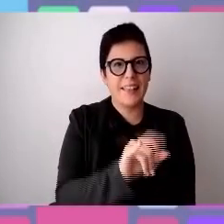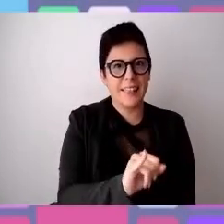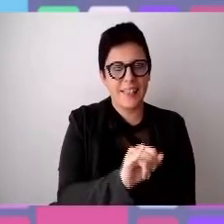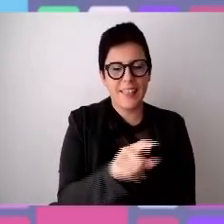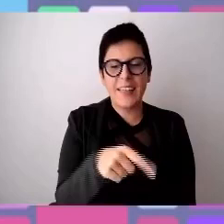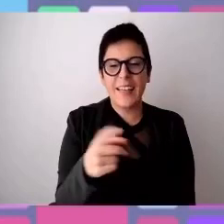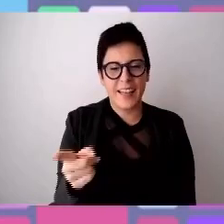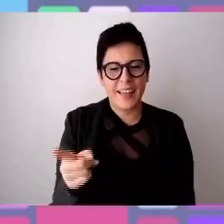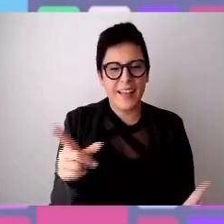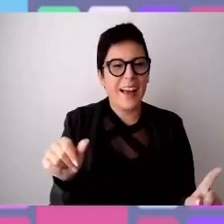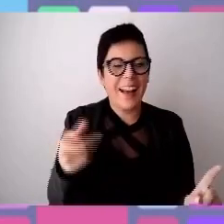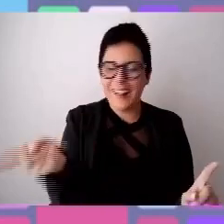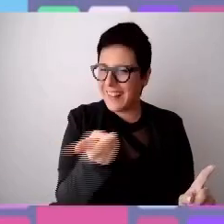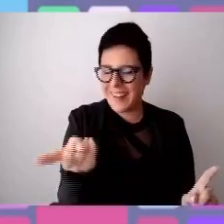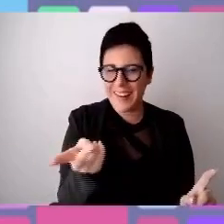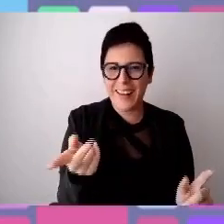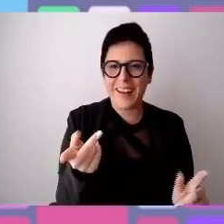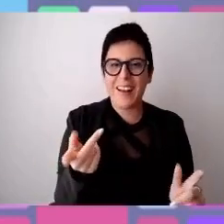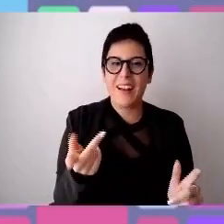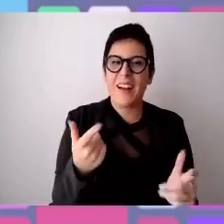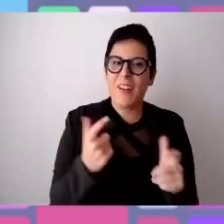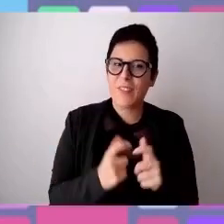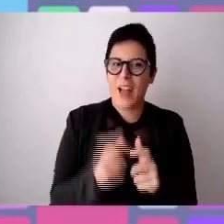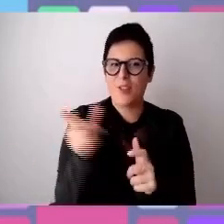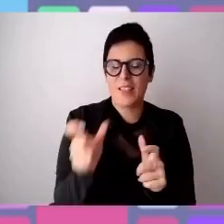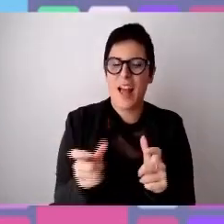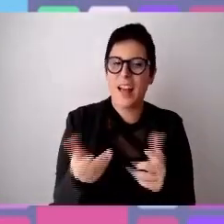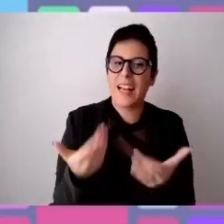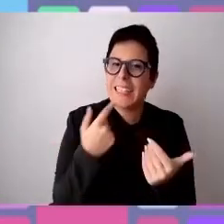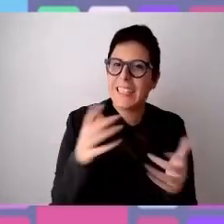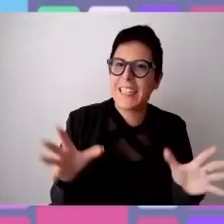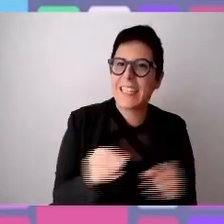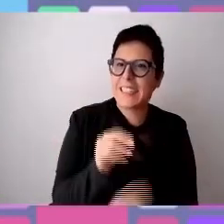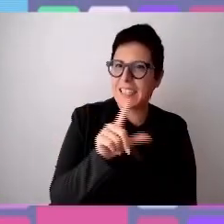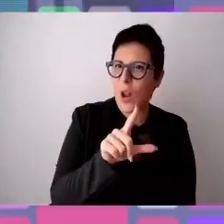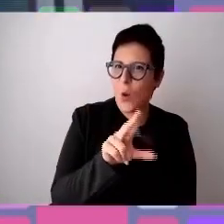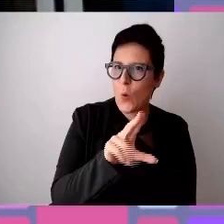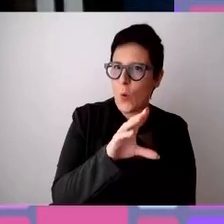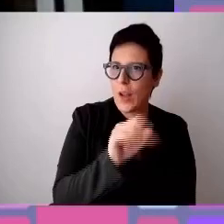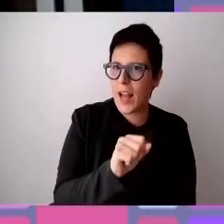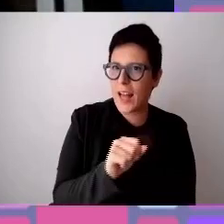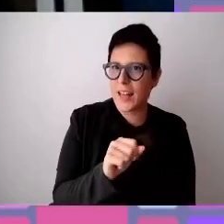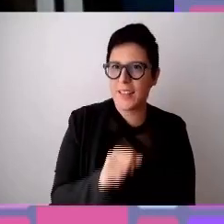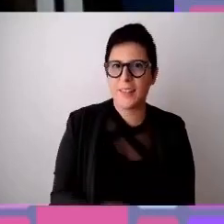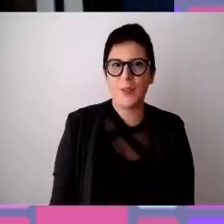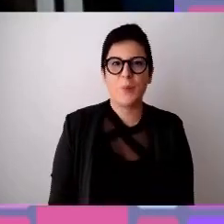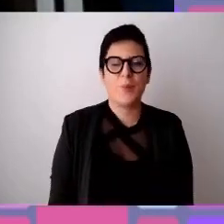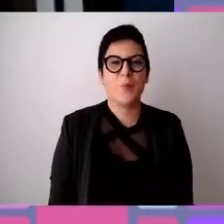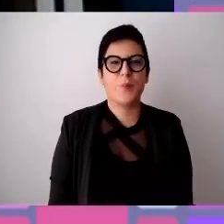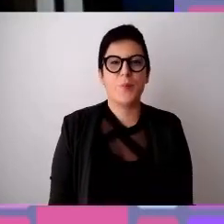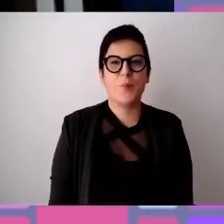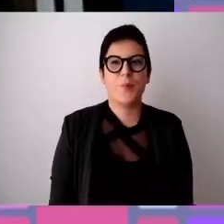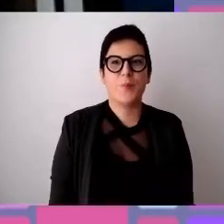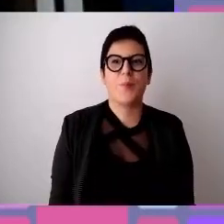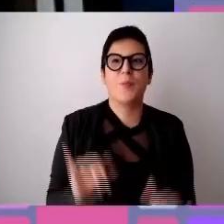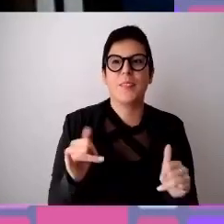si racconta, si vive l'esperienza. Chi comincia, Luca? Comincio io, sì. Eccoti. Di solito